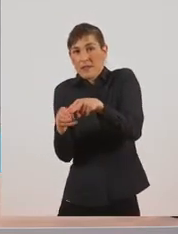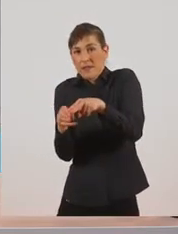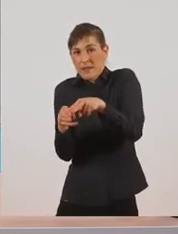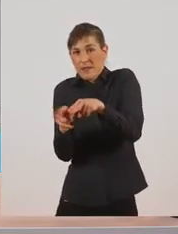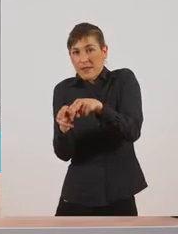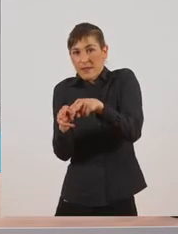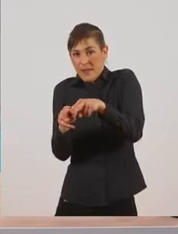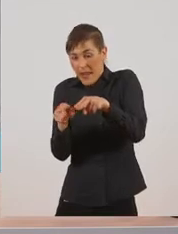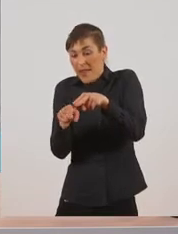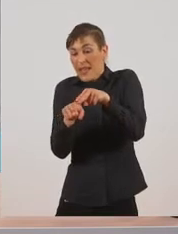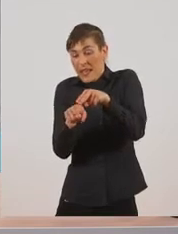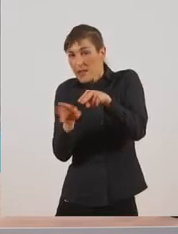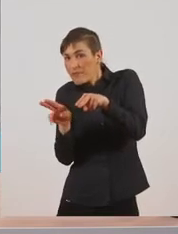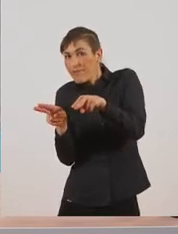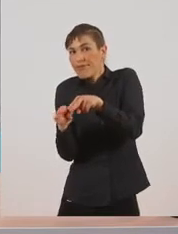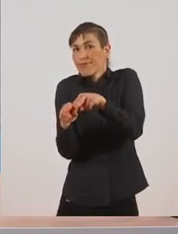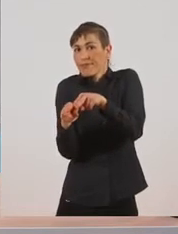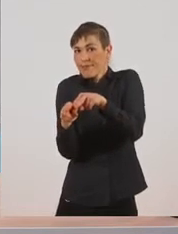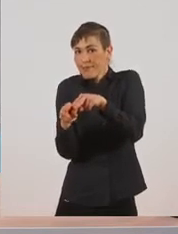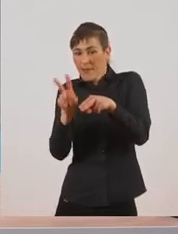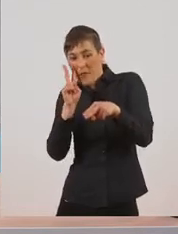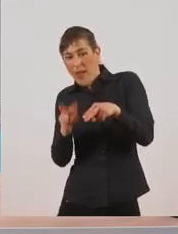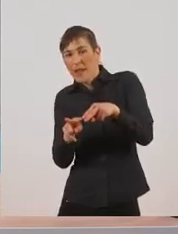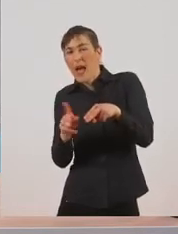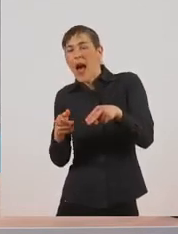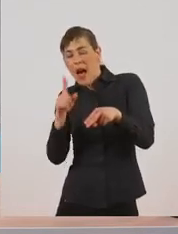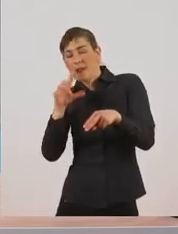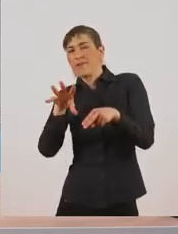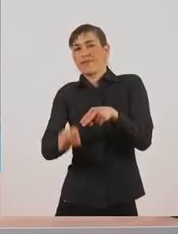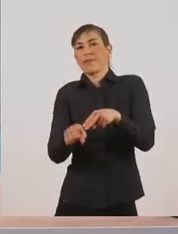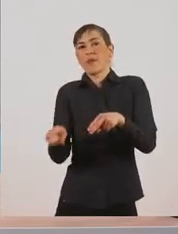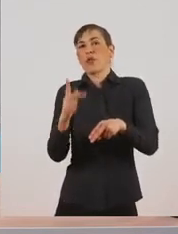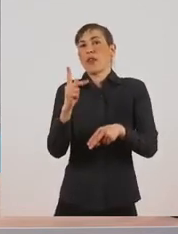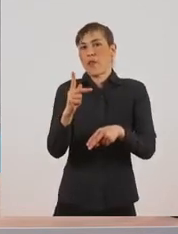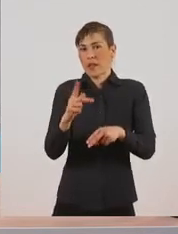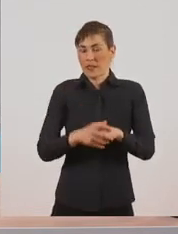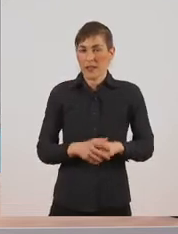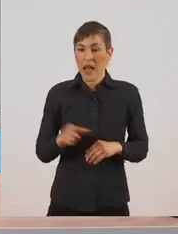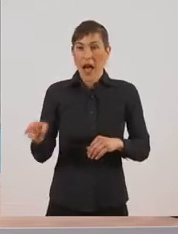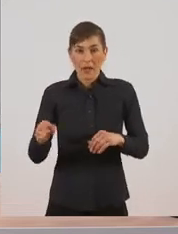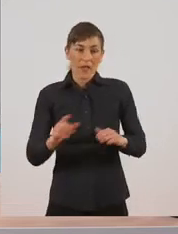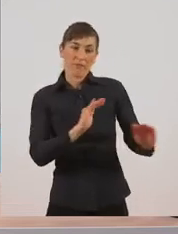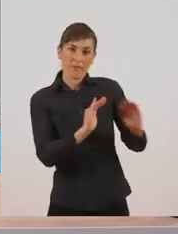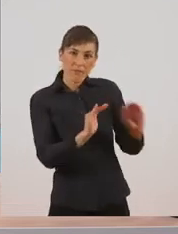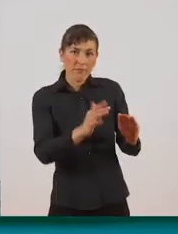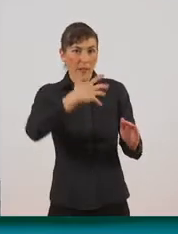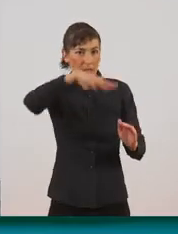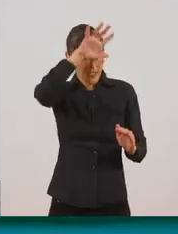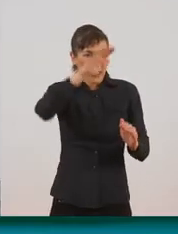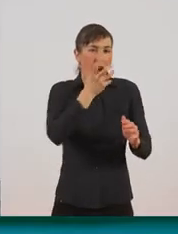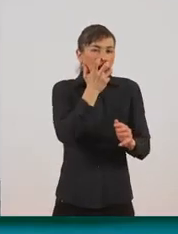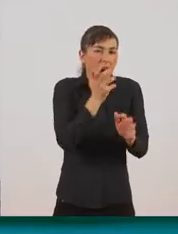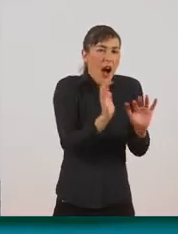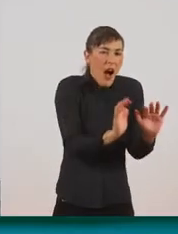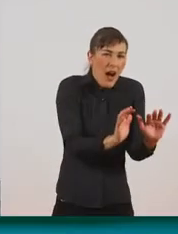Οι κυφήνες είναι αυτοί που ζευγαρώνουν με τη βασίλισσα, ζεσταίνουν και αερίζουν την κυψέλη και μοιράζουν τον